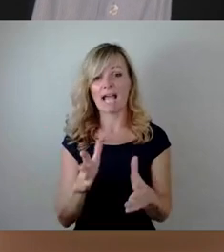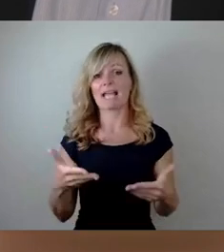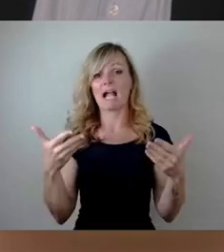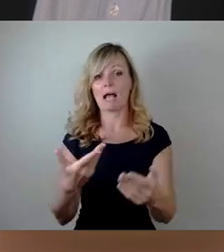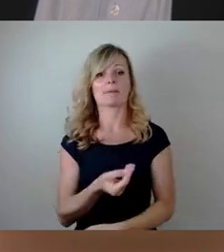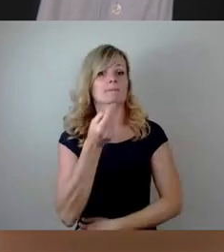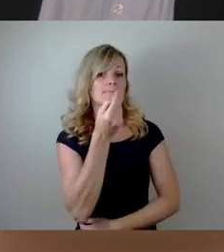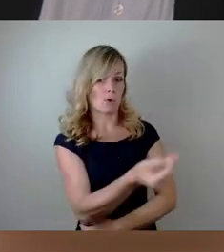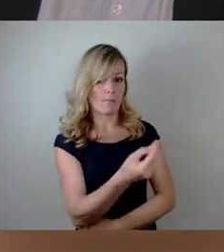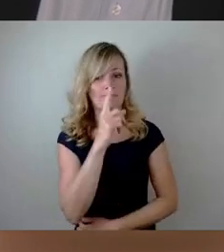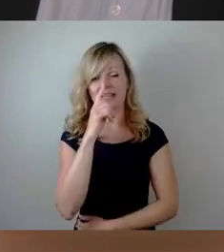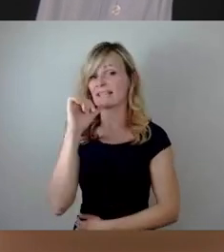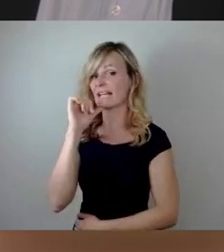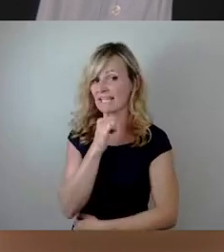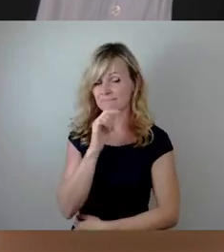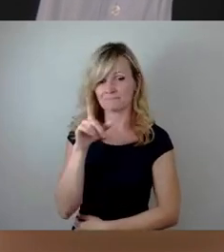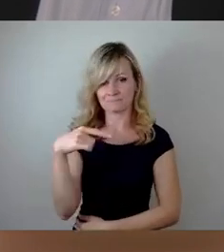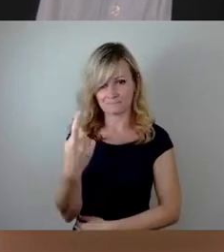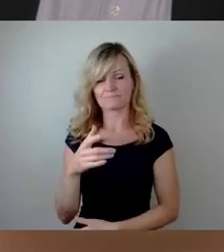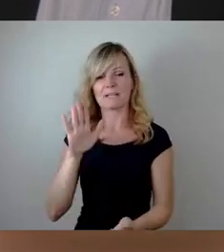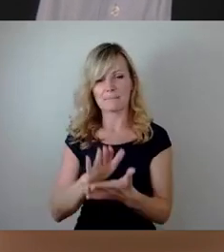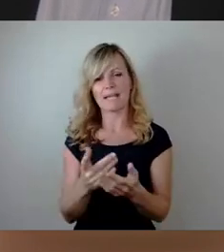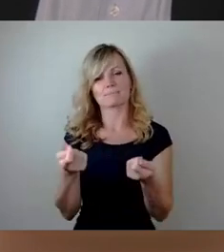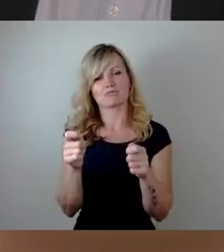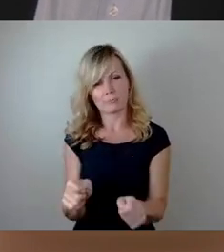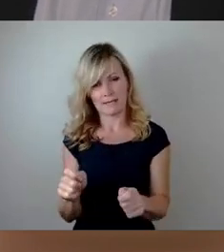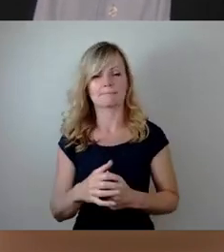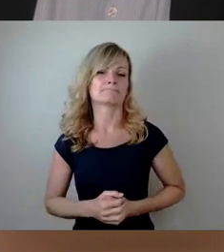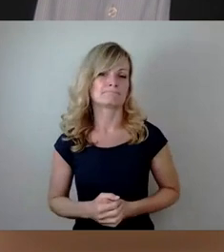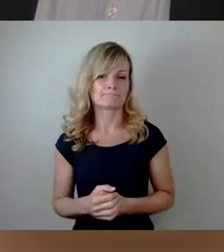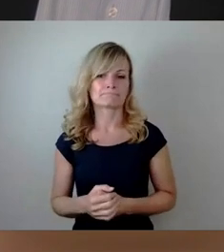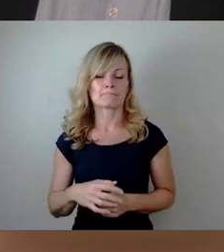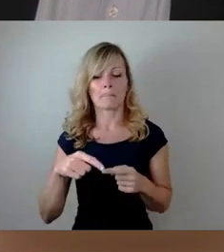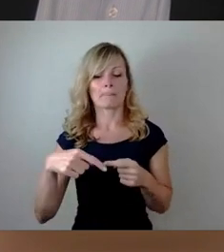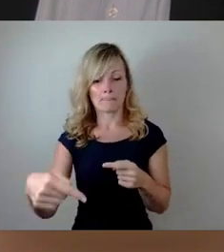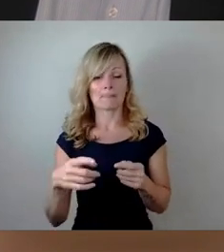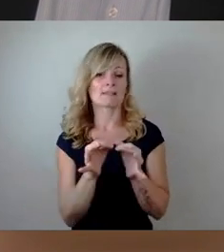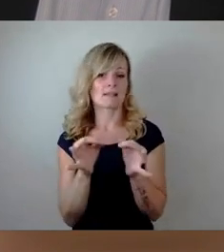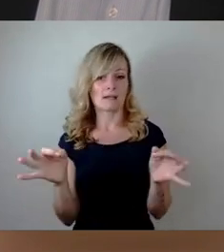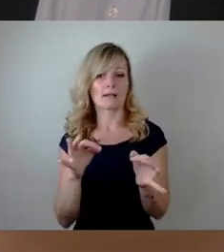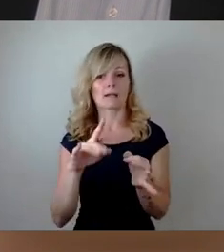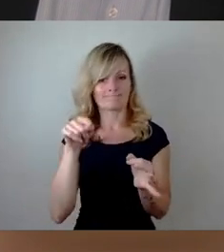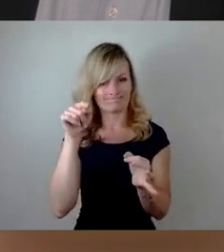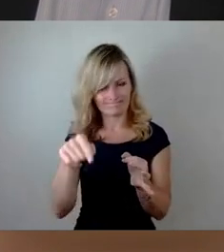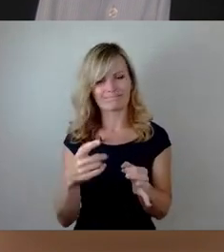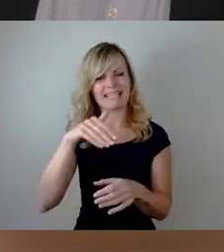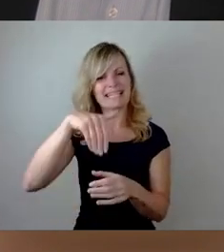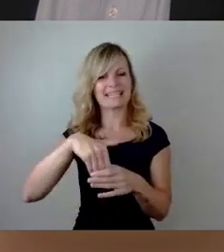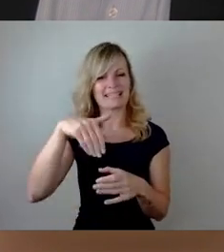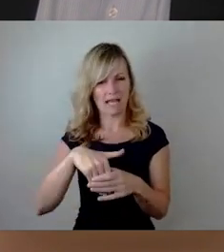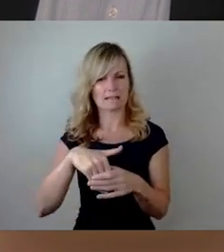wenn nein, bleibt es gesperrt. Und da wir in den nächsten Tagen erst zum Abschluss intern der